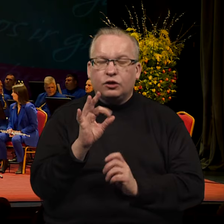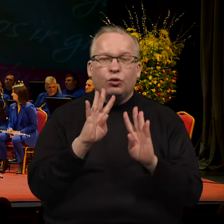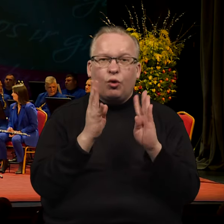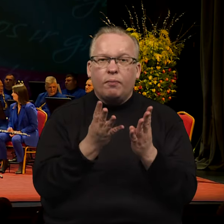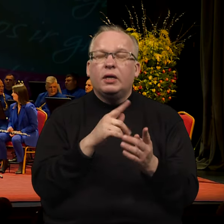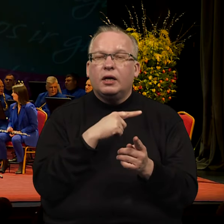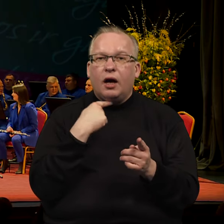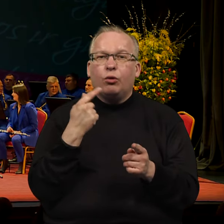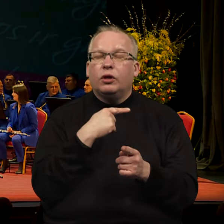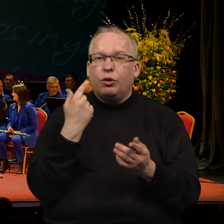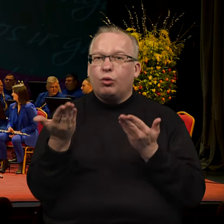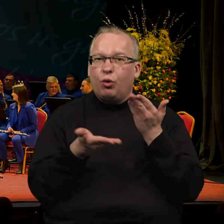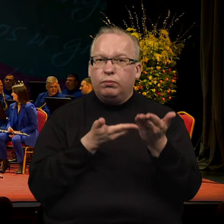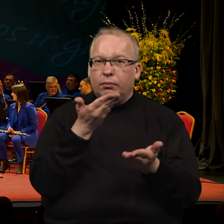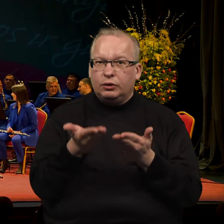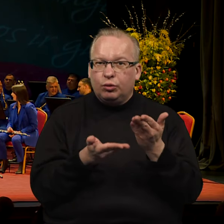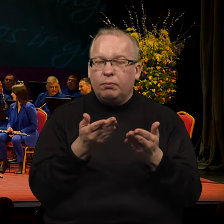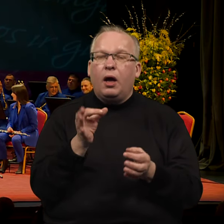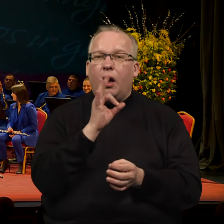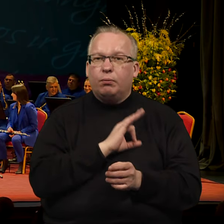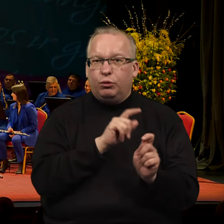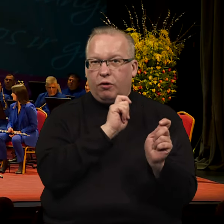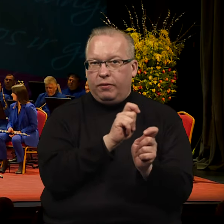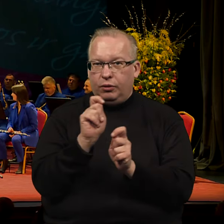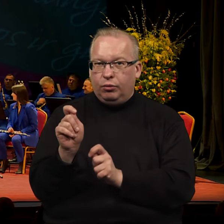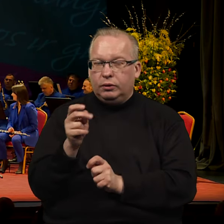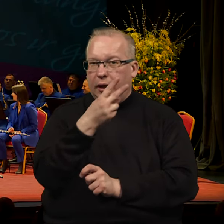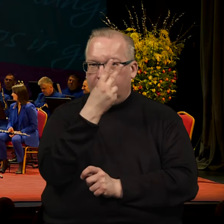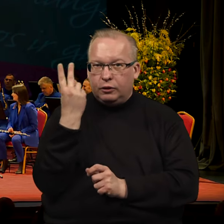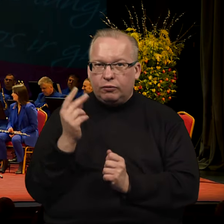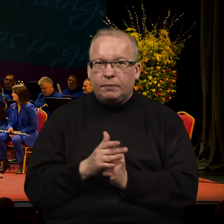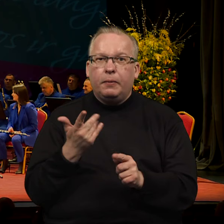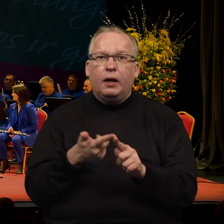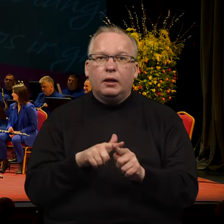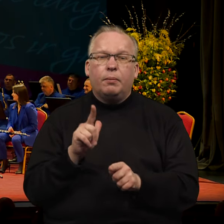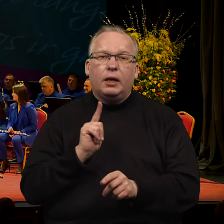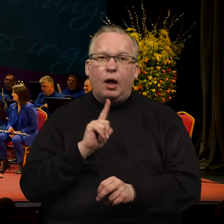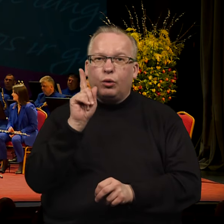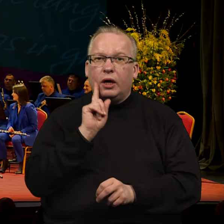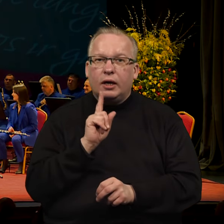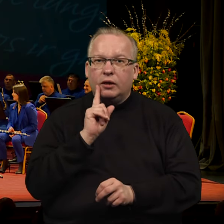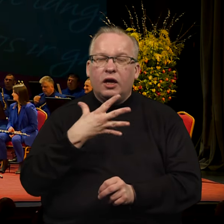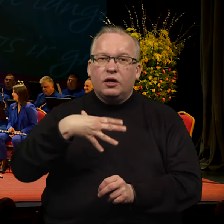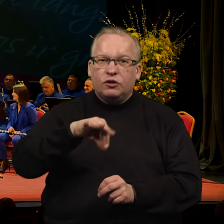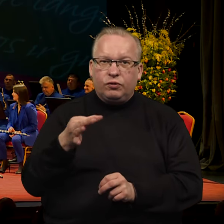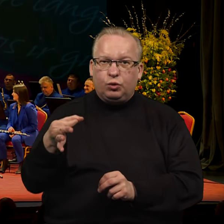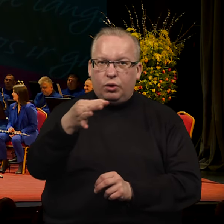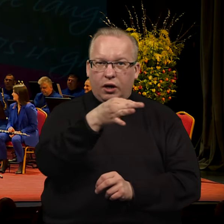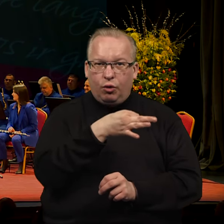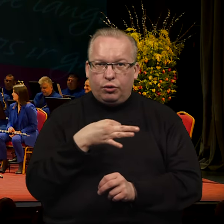gauna vis daugiau siūlymų apdovanoti nusipelniusius Lietuvos žmonės. Labai laukia kandidatų iš visų rajonų.